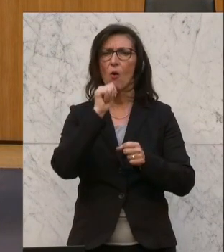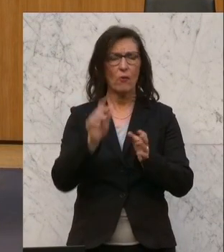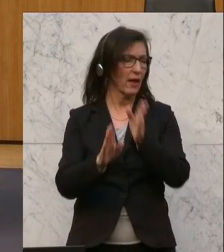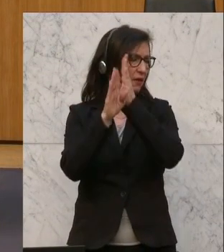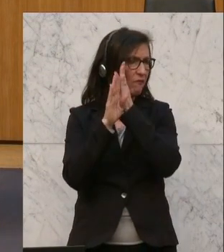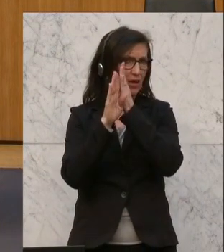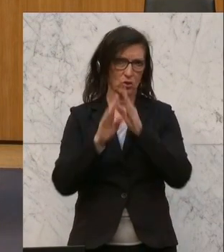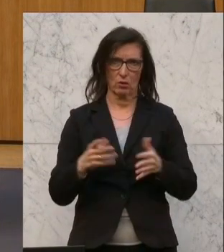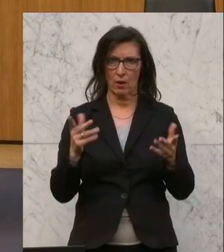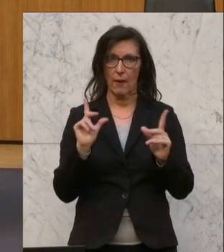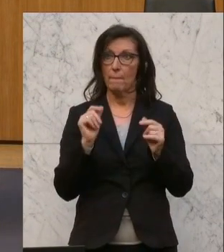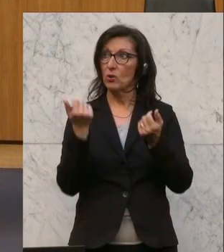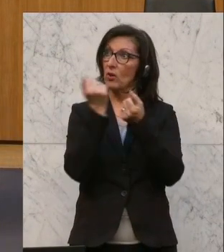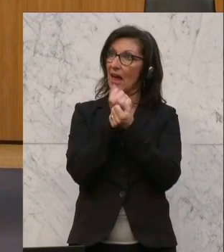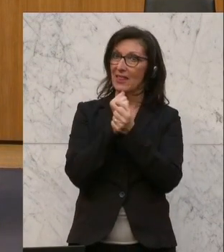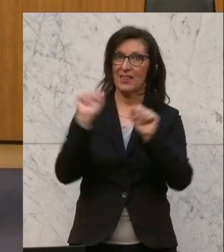in einer starken Demokratie aus.